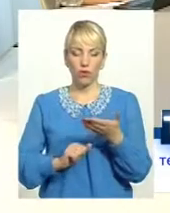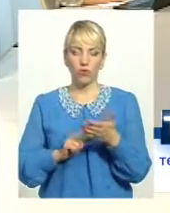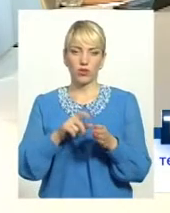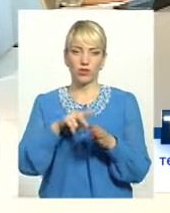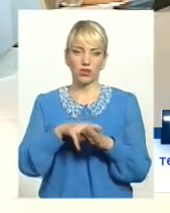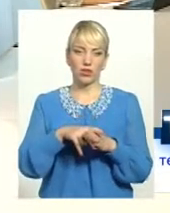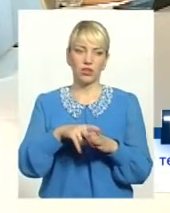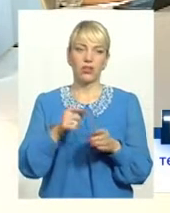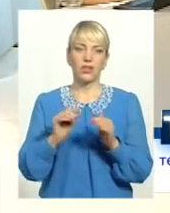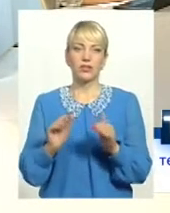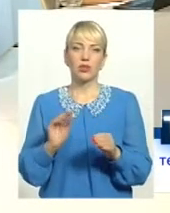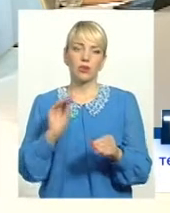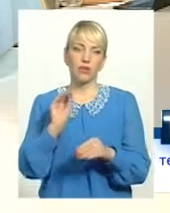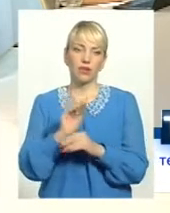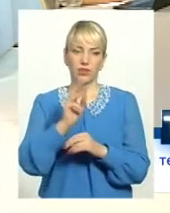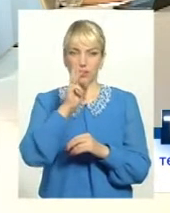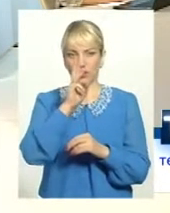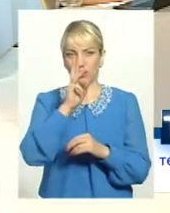Хоча би на цю суму. Ну,